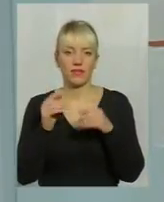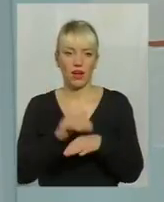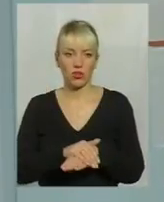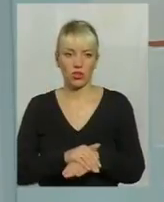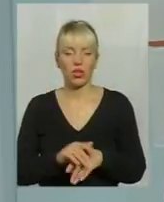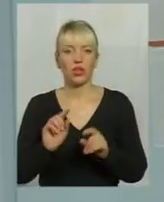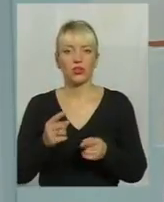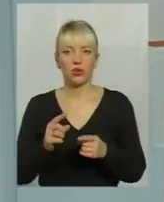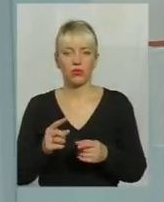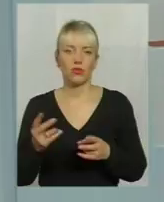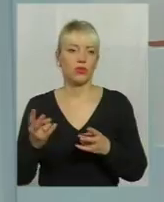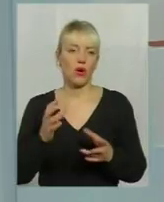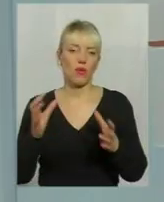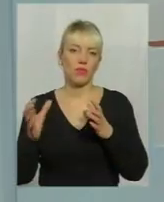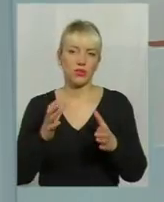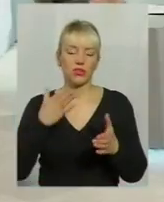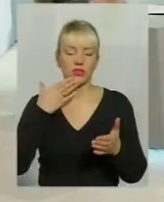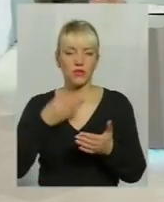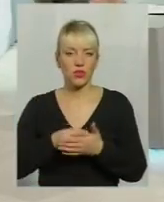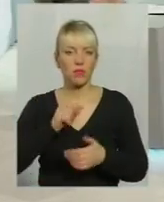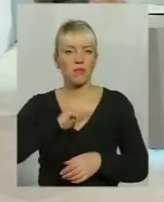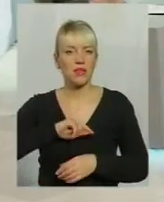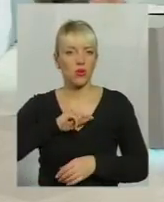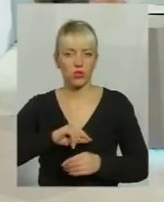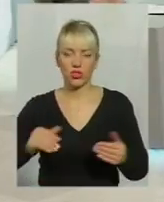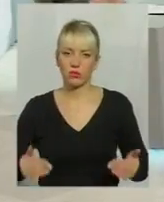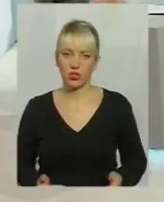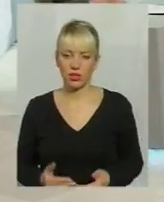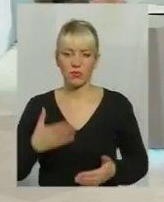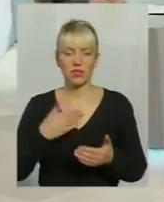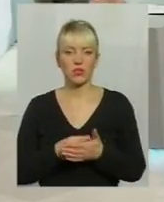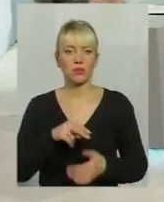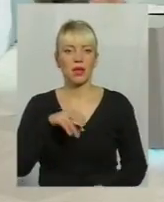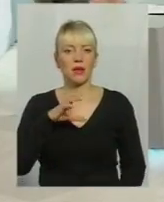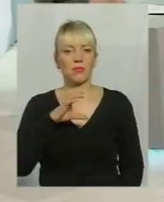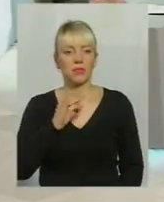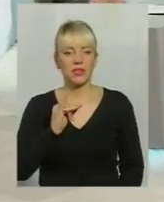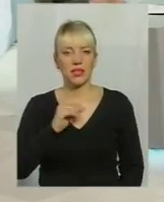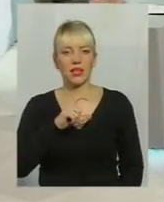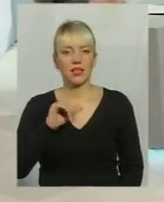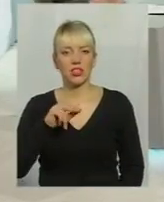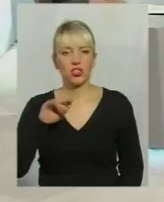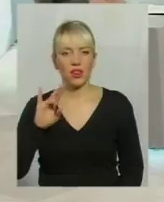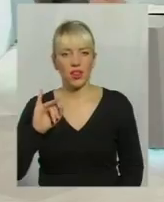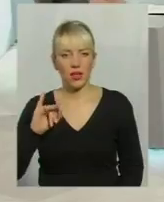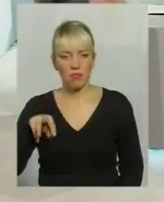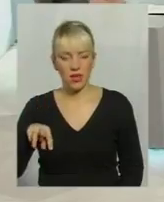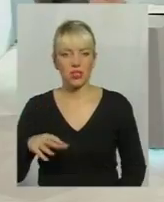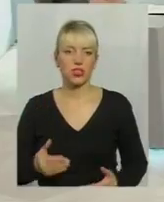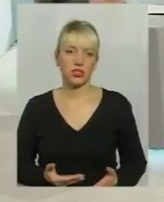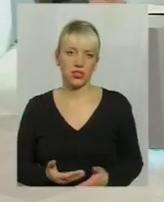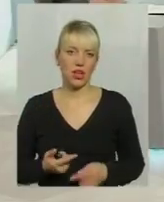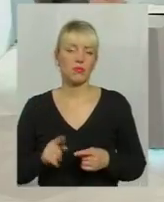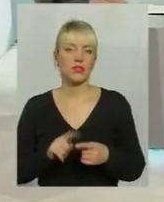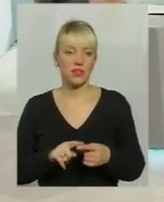однозначно опікуватись своїм психологічним життям, психічним життям також вартує,